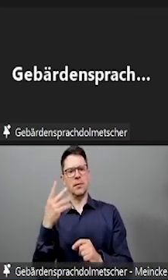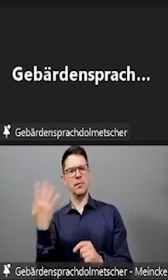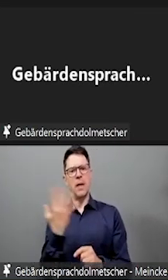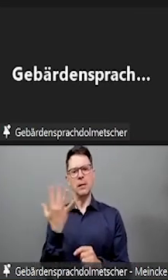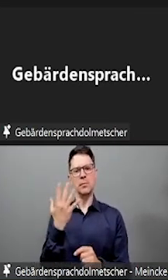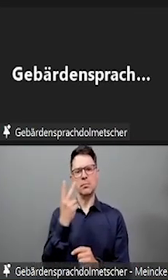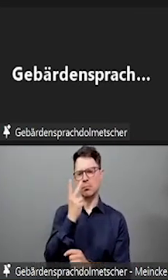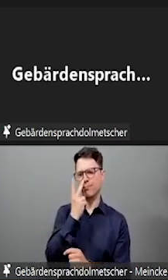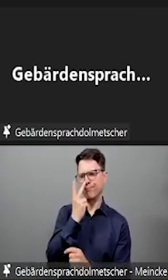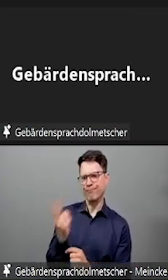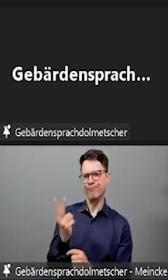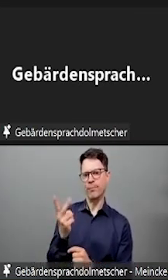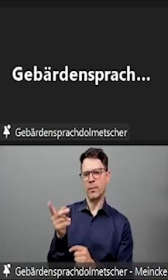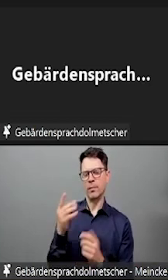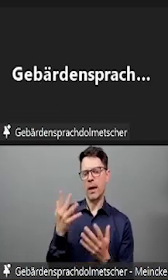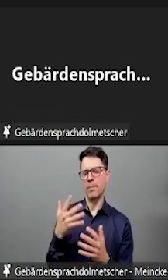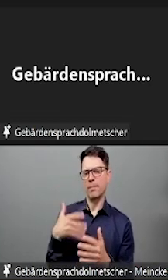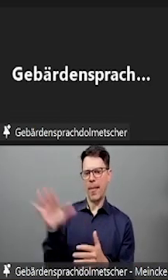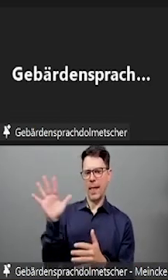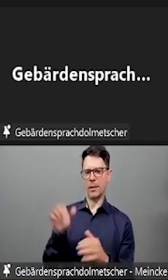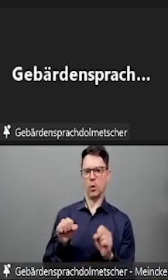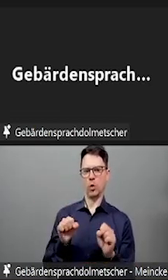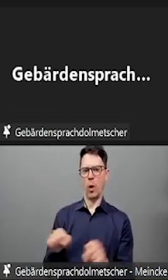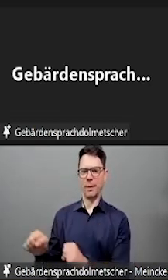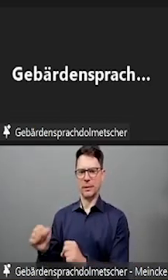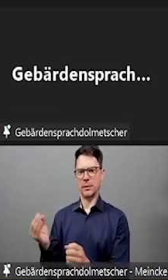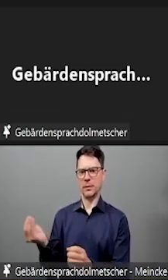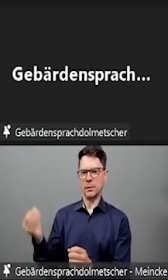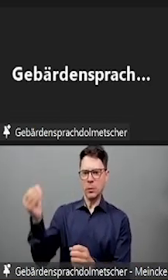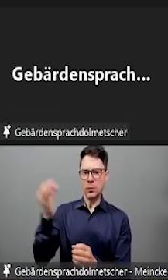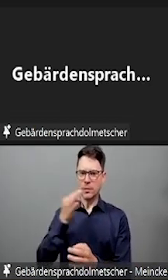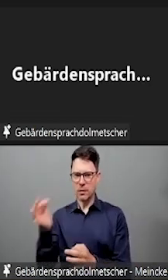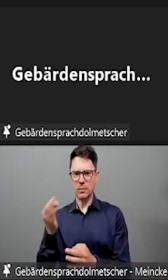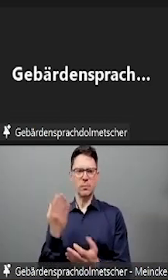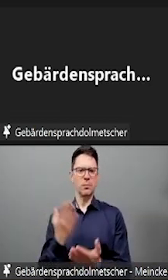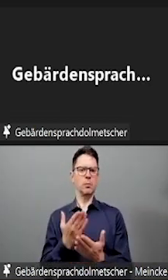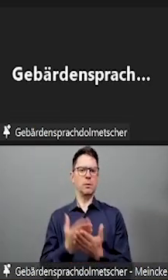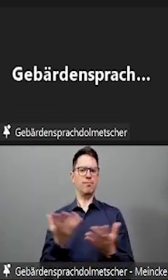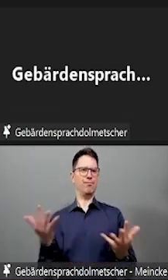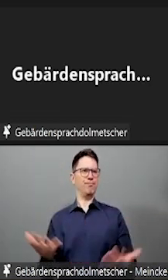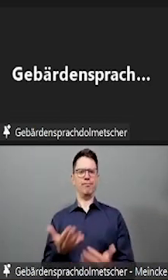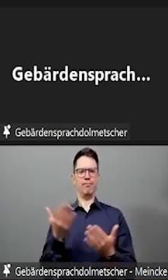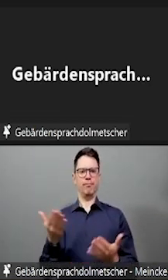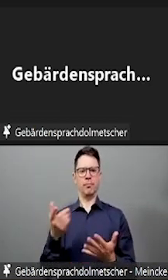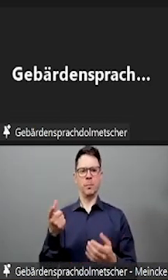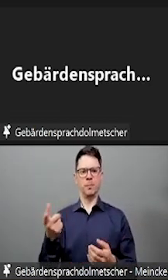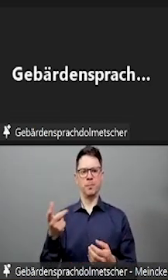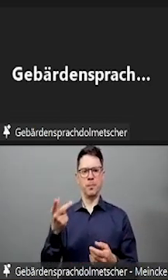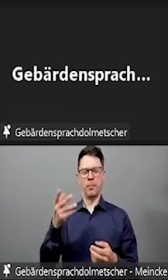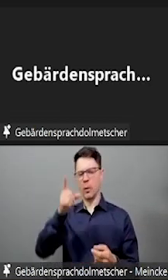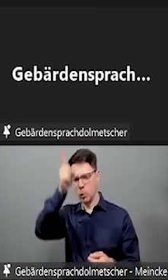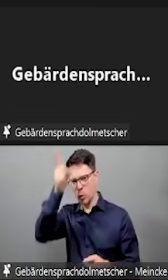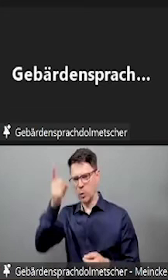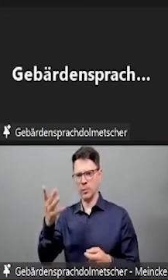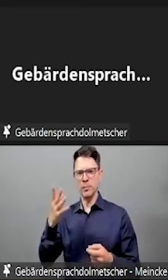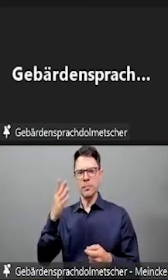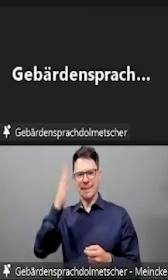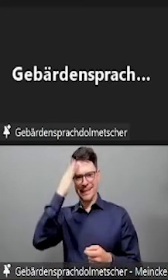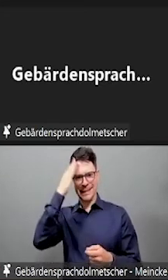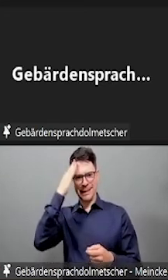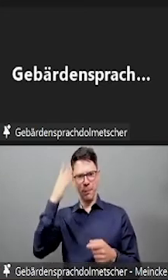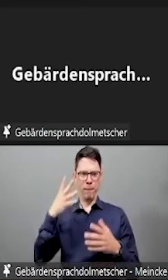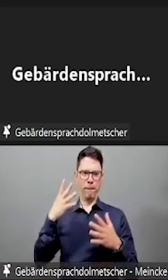Und das sollte man auf jeden Fall nochmal überprüfen, was da noch abgefragt wird, was nicht der Prüfungsgegenstand an sich ist.